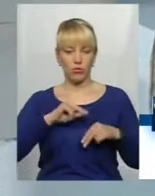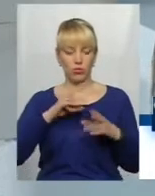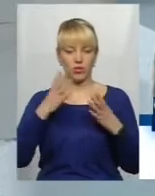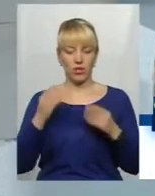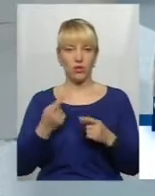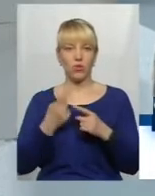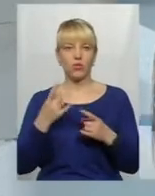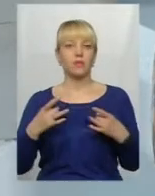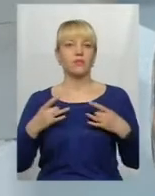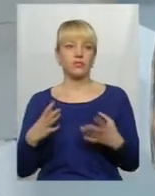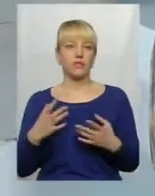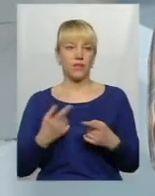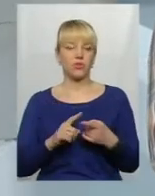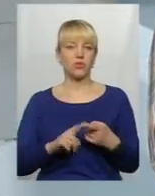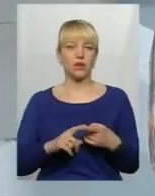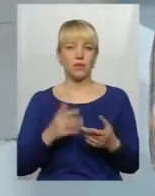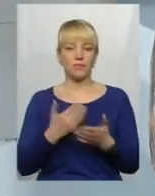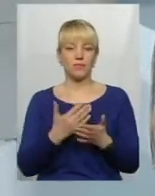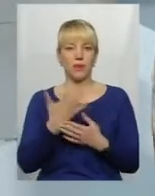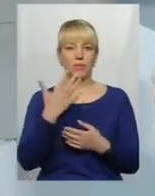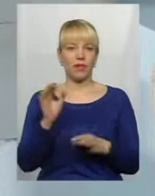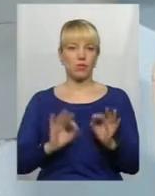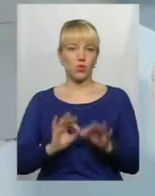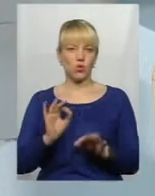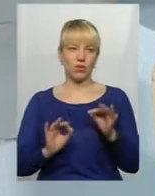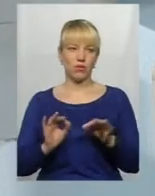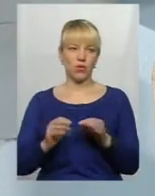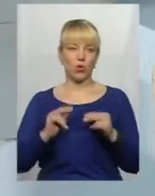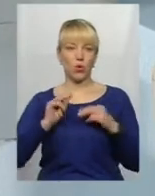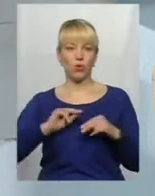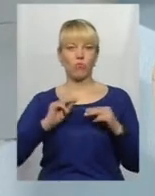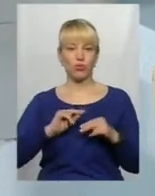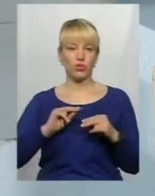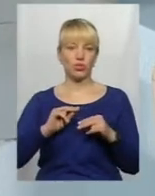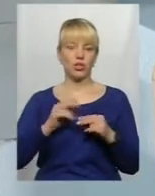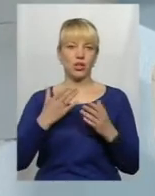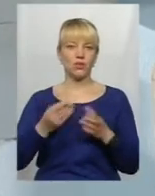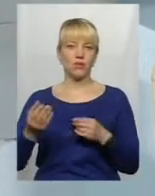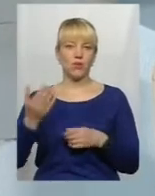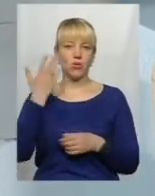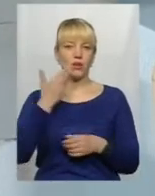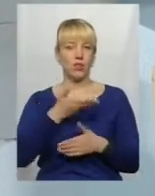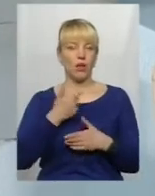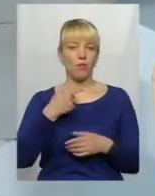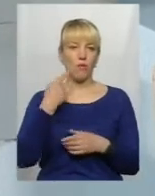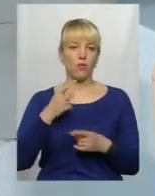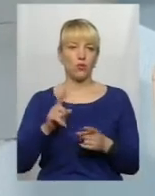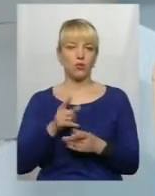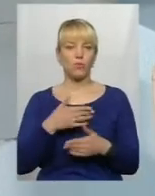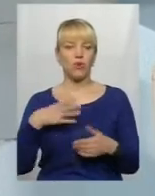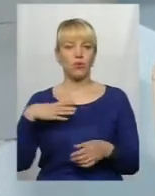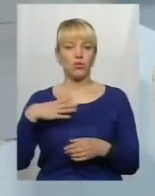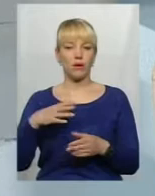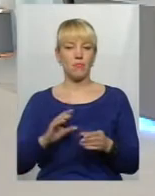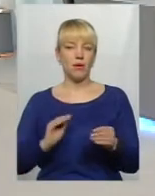це майже, випадає майже 5% робочих днів. Тобто, коли нам кажуть, що у нас, ми очікуємо приріст